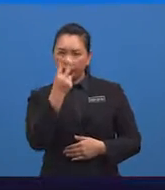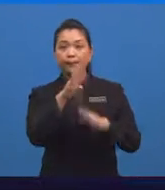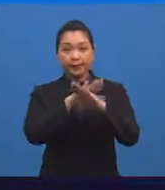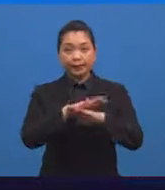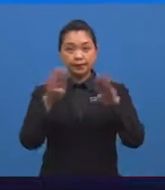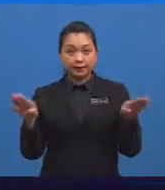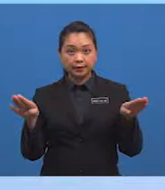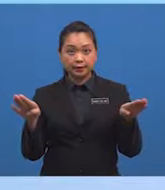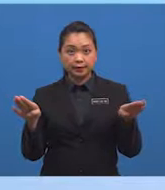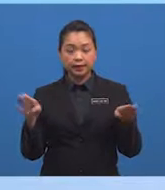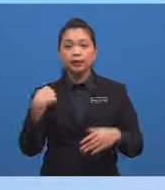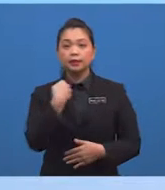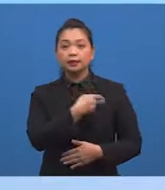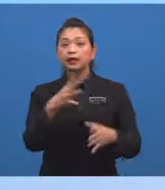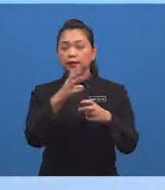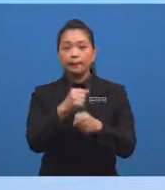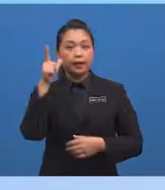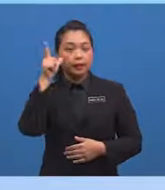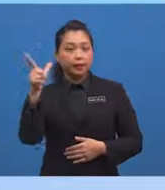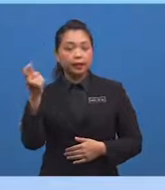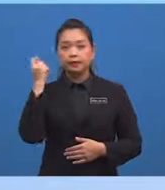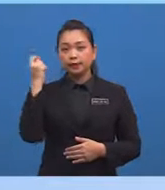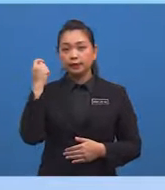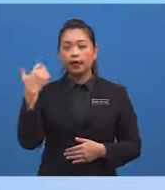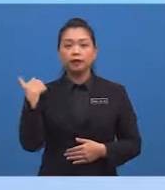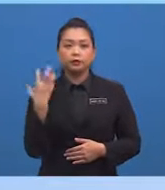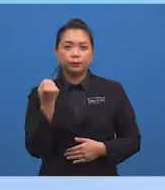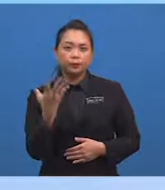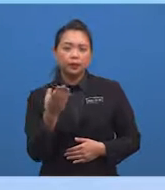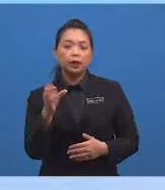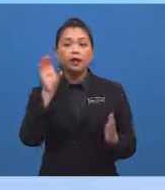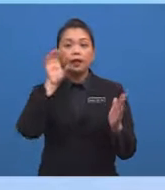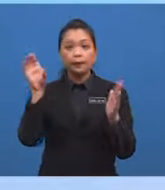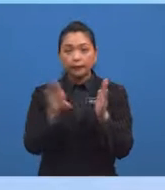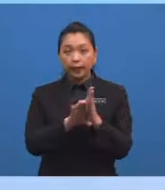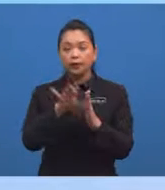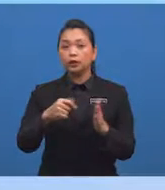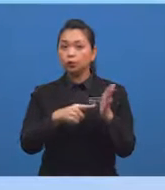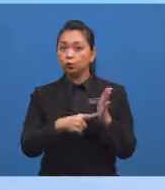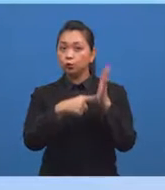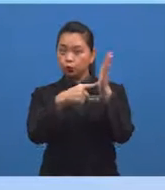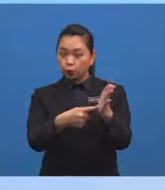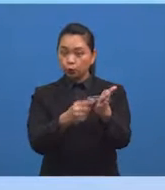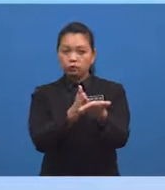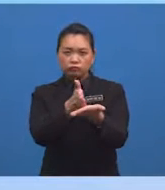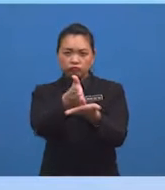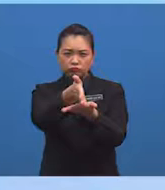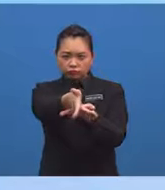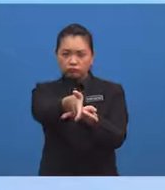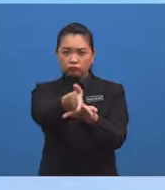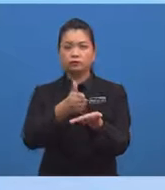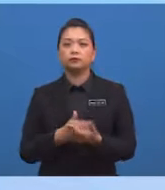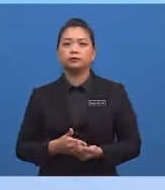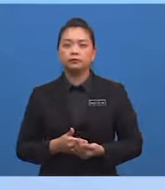perbezaannya? Kita dapat lihat tadi beberapa gambar yang menunjukkan garis